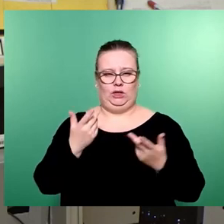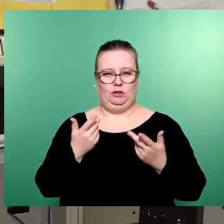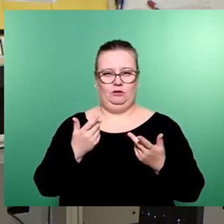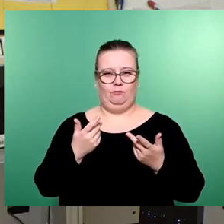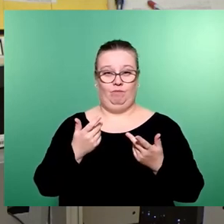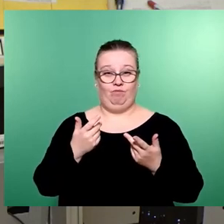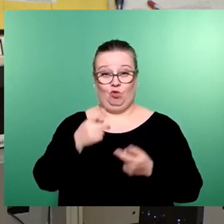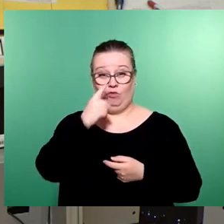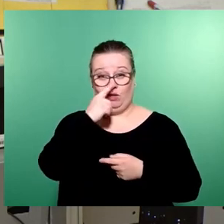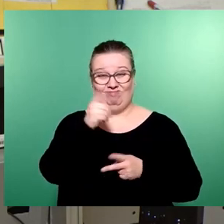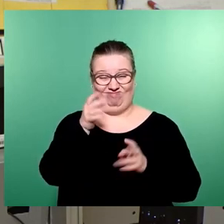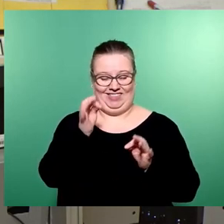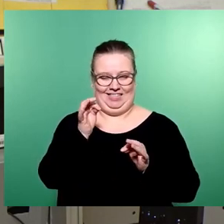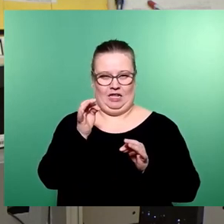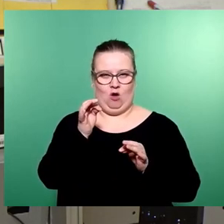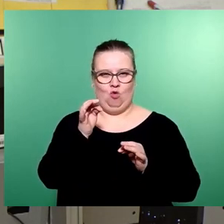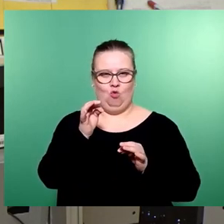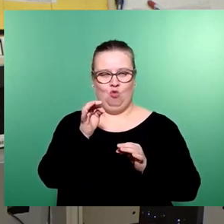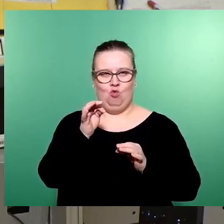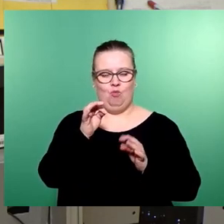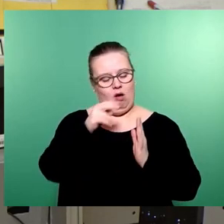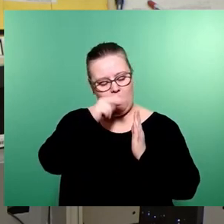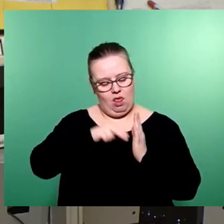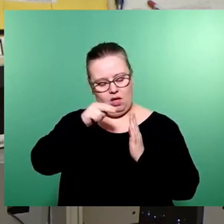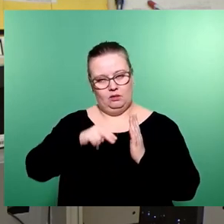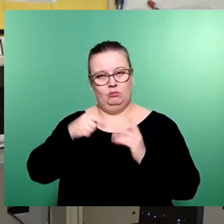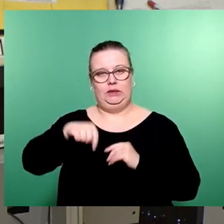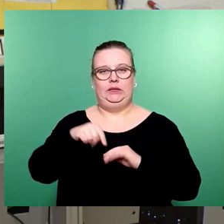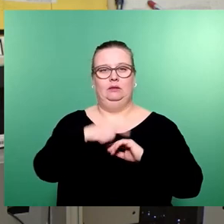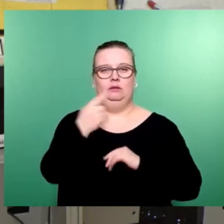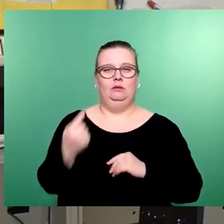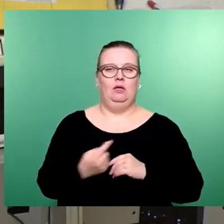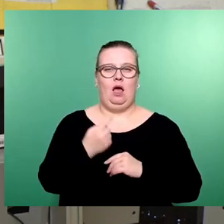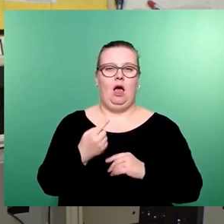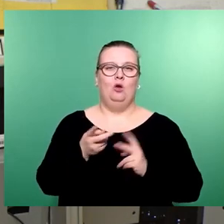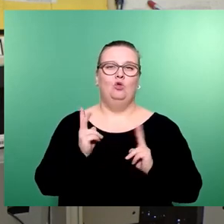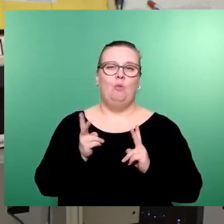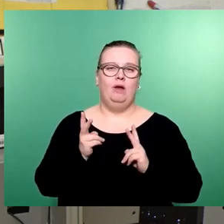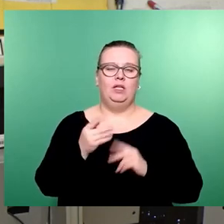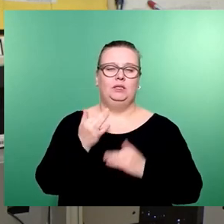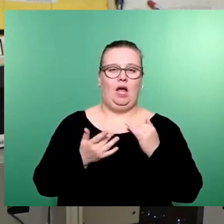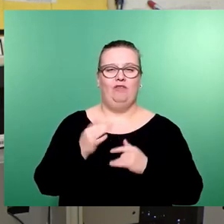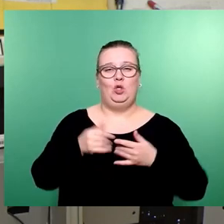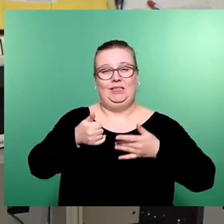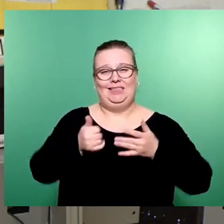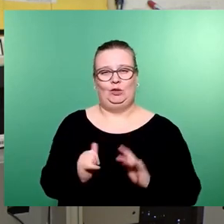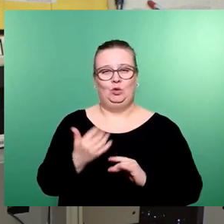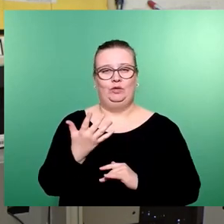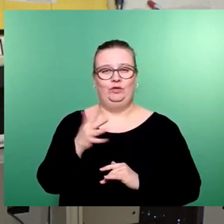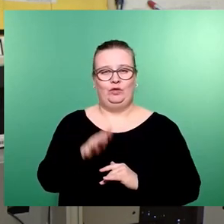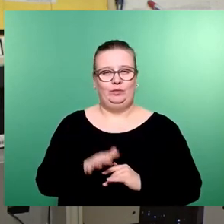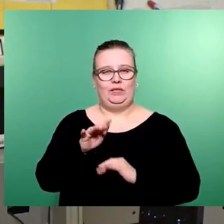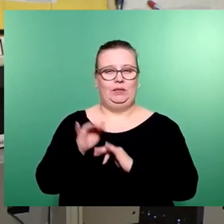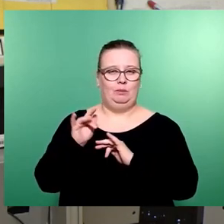sich vergewissern und vergegenwärtigen, dass wir in diesem Jahr theoretisch eine Zahl von 615 Millionen